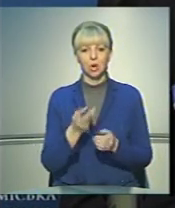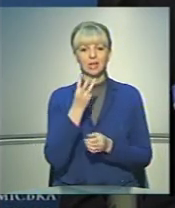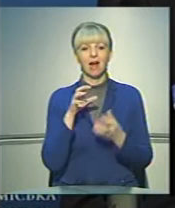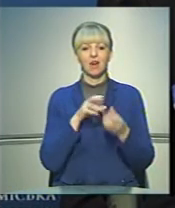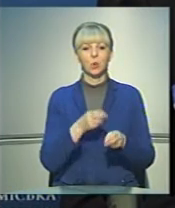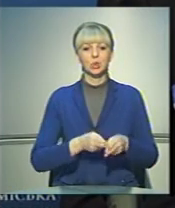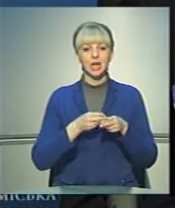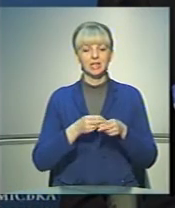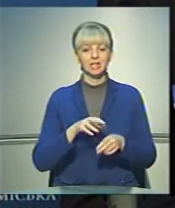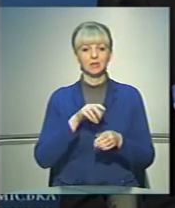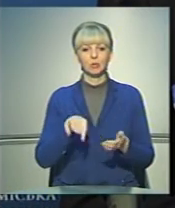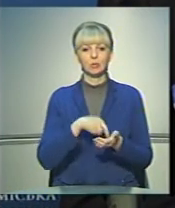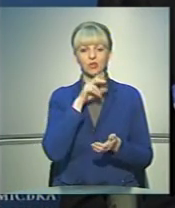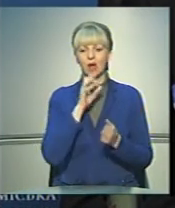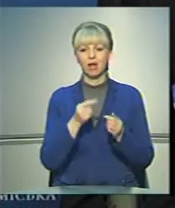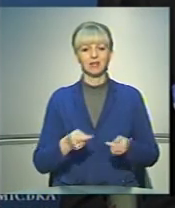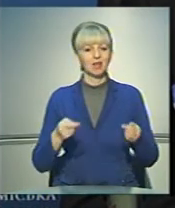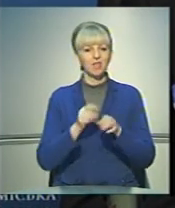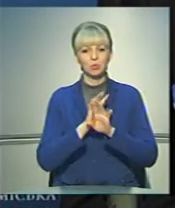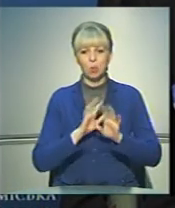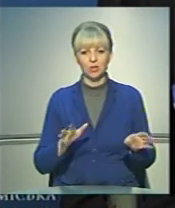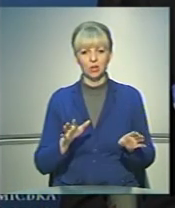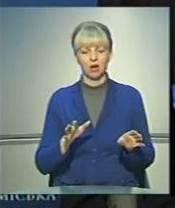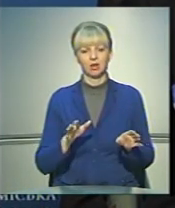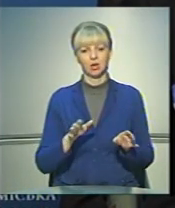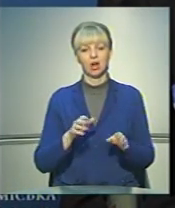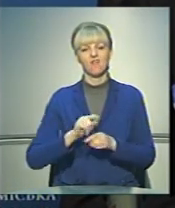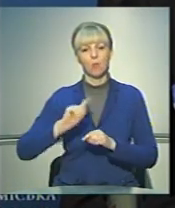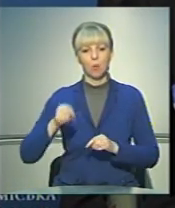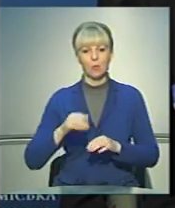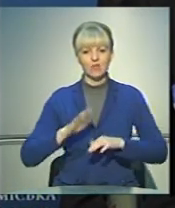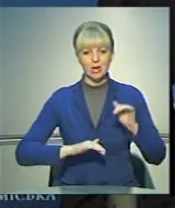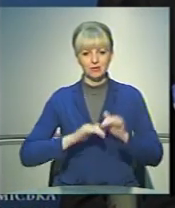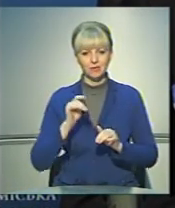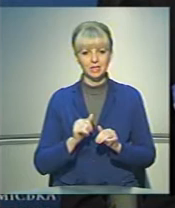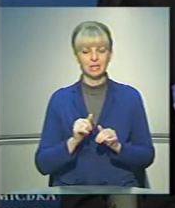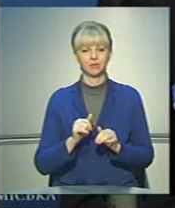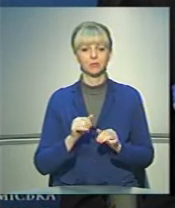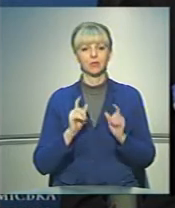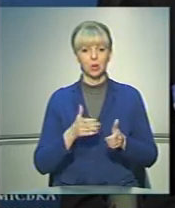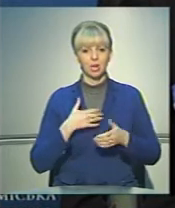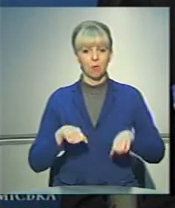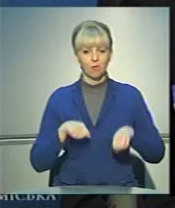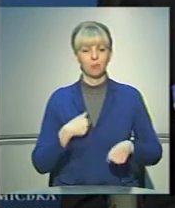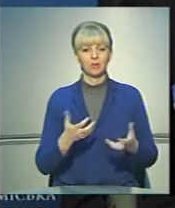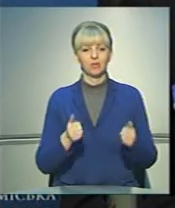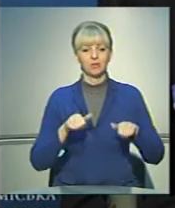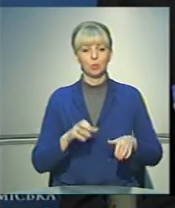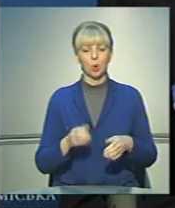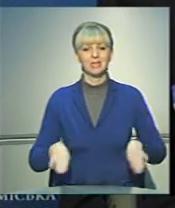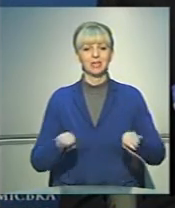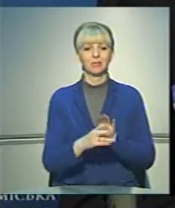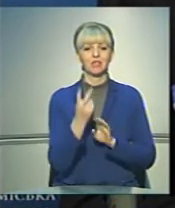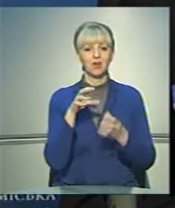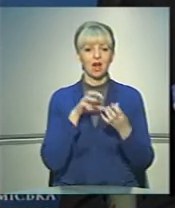автостанції в місті Чернівці не відповідають вимогам кваліфікаційним. Згідно наших повноважень, ми прийняли рішення про закриття